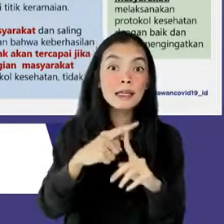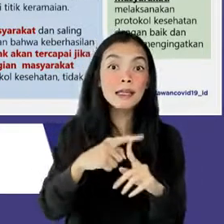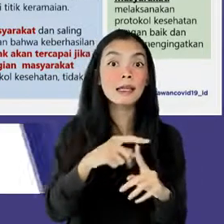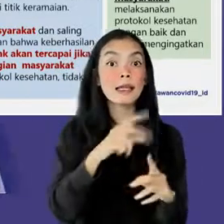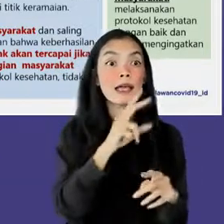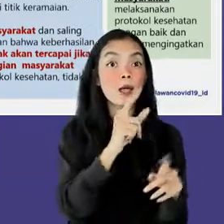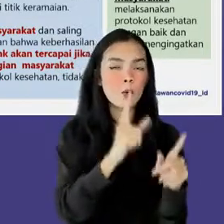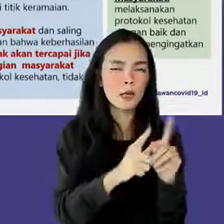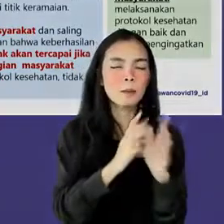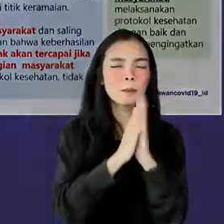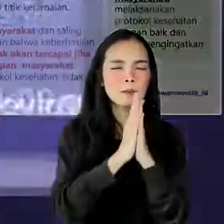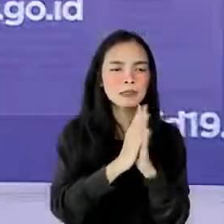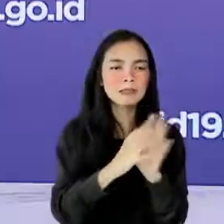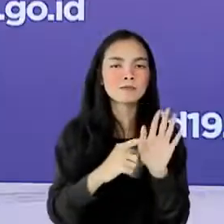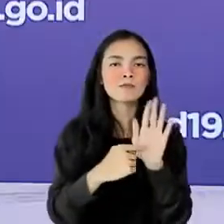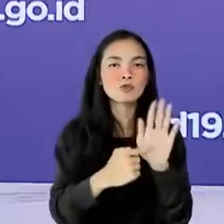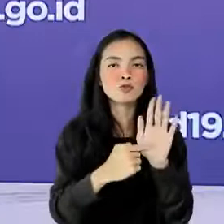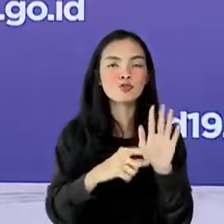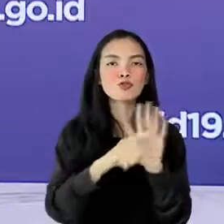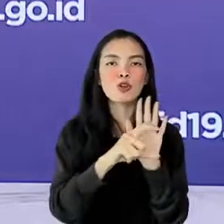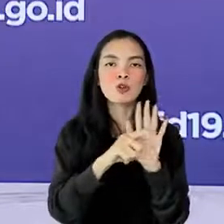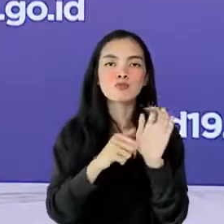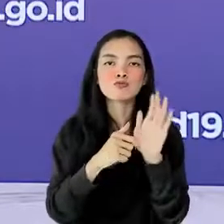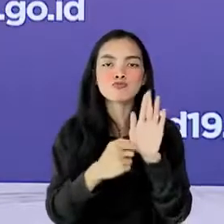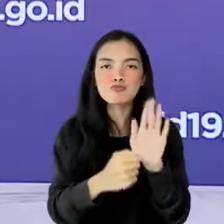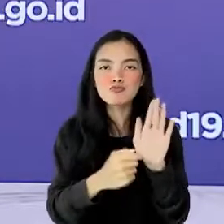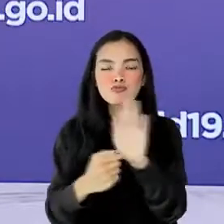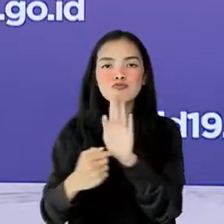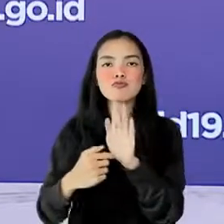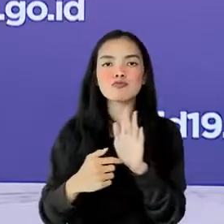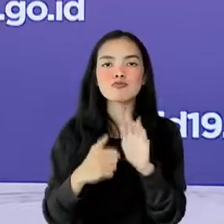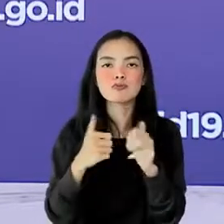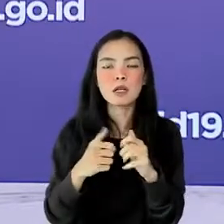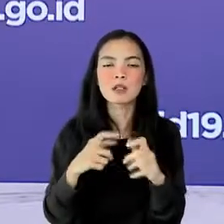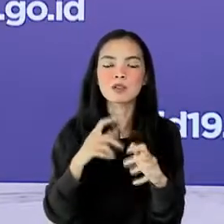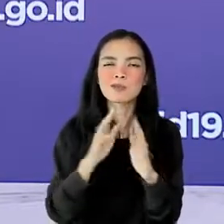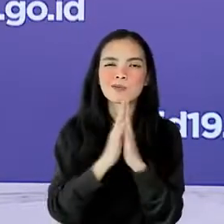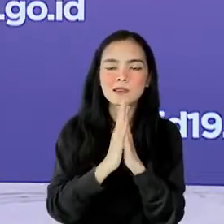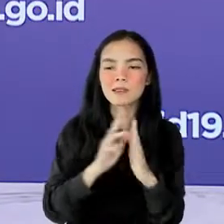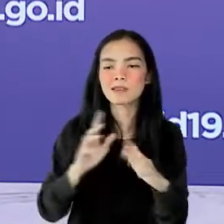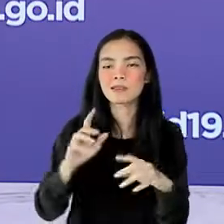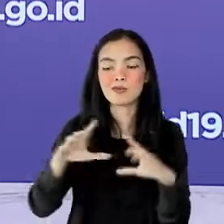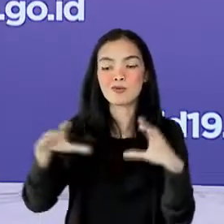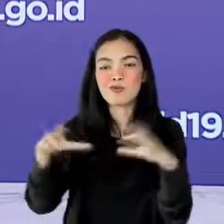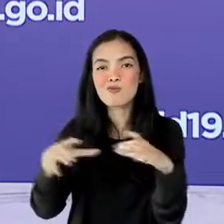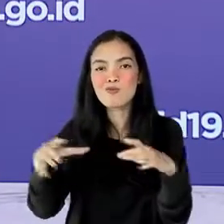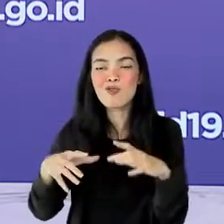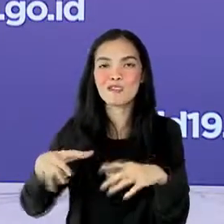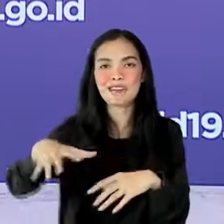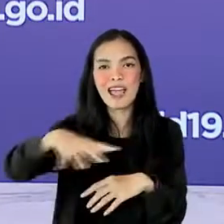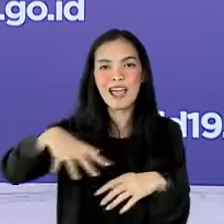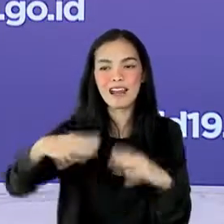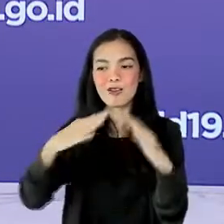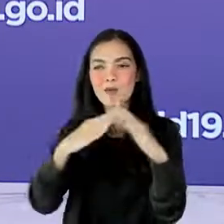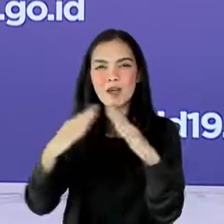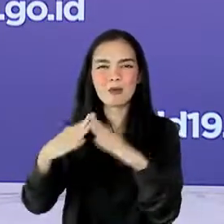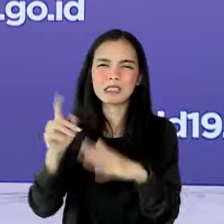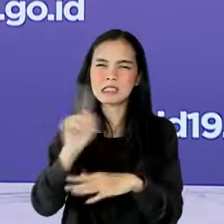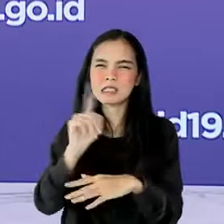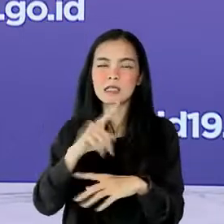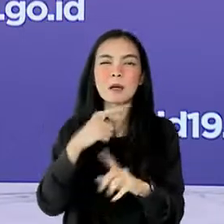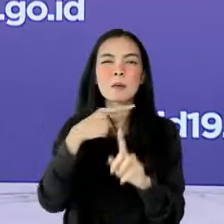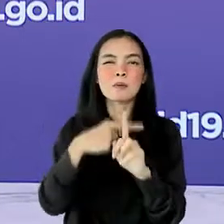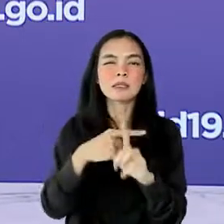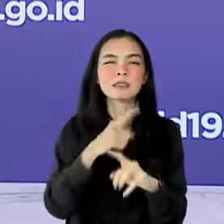yang baik bagi warganya dengan tidak mengizinkan adanya kerumunan di wilayah pemukiman dan selalu